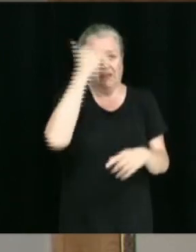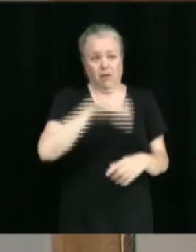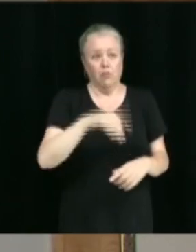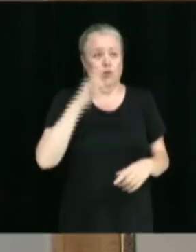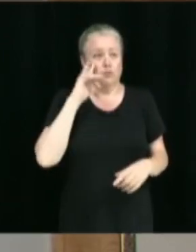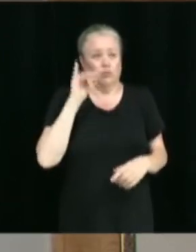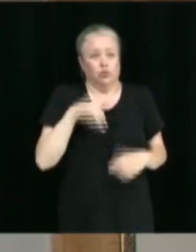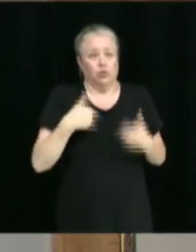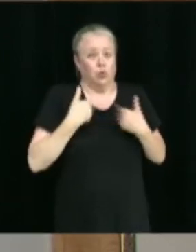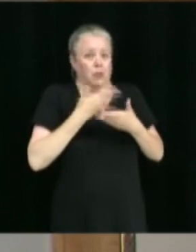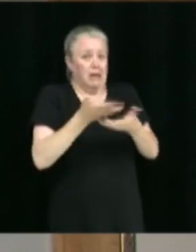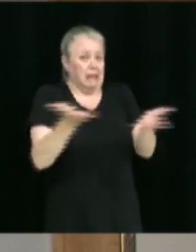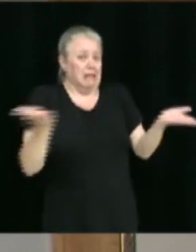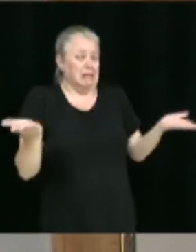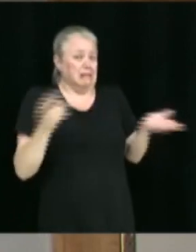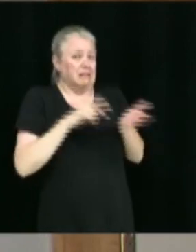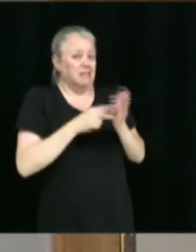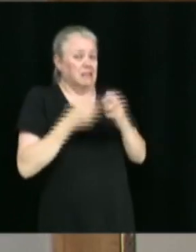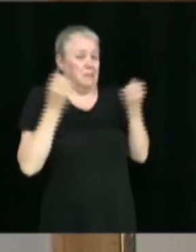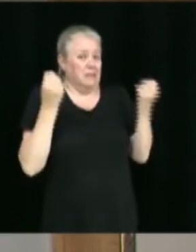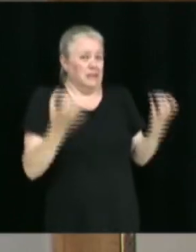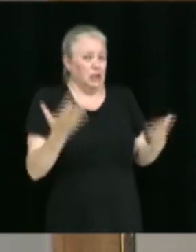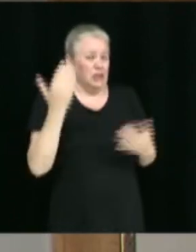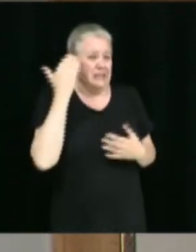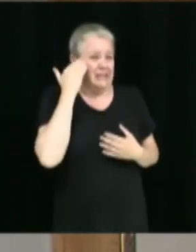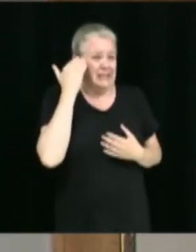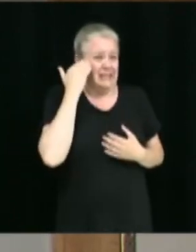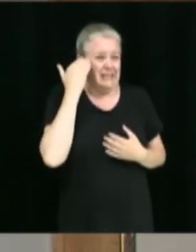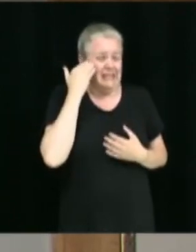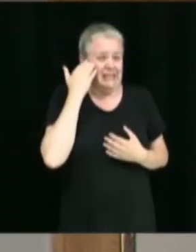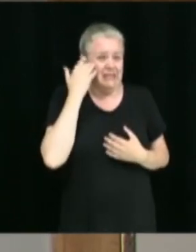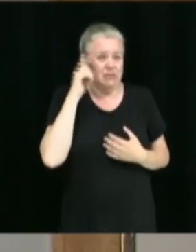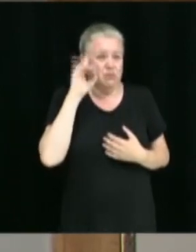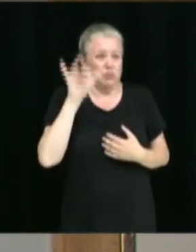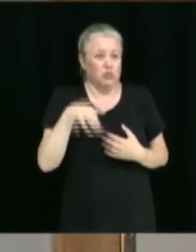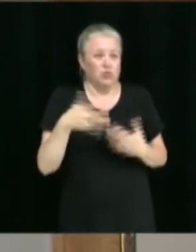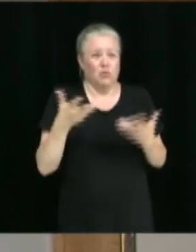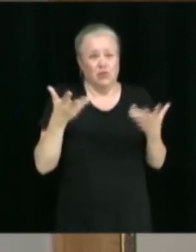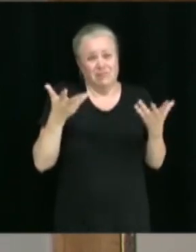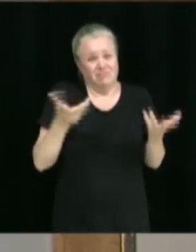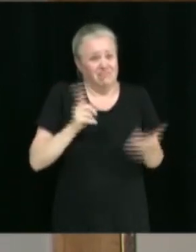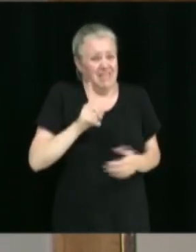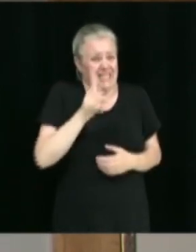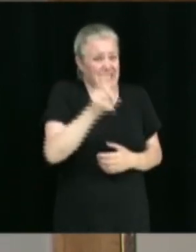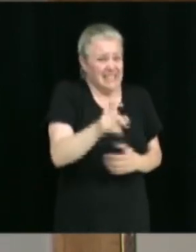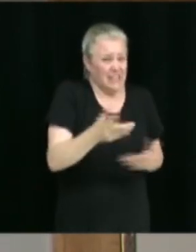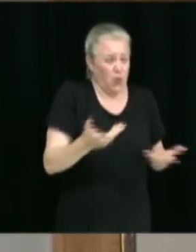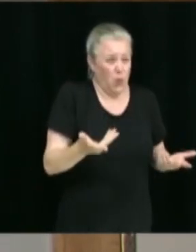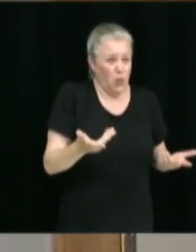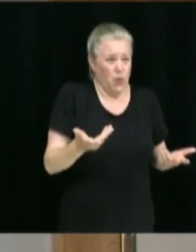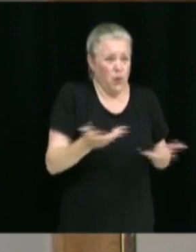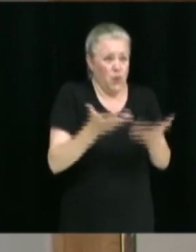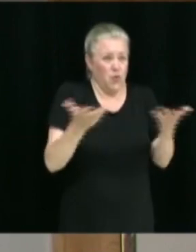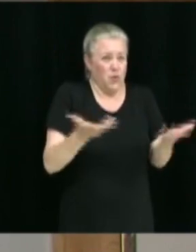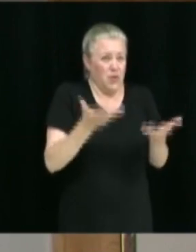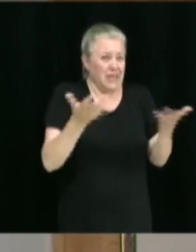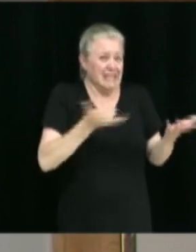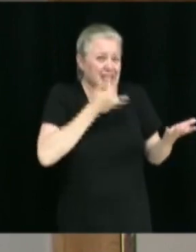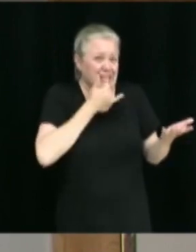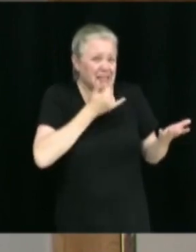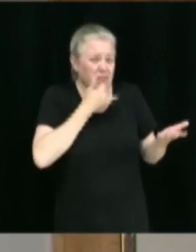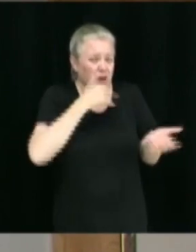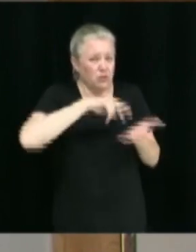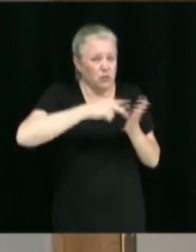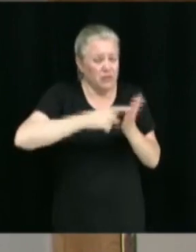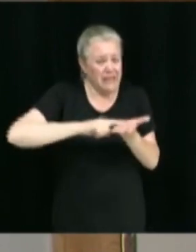je me suis dit que probablement que personne ici qui serait avisé de la situation. Alors, je veux juste savoir, ma question, qu'est-ce qui advient des travaux qui doivent